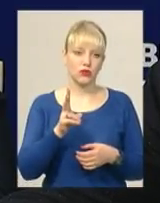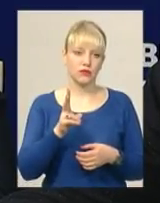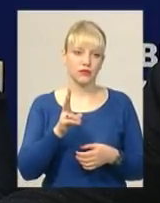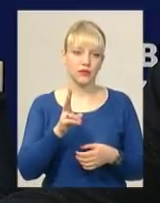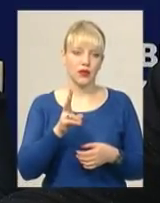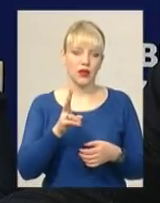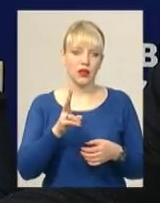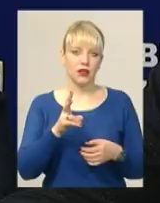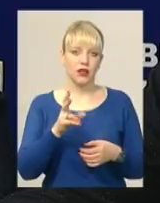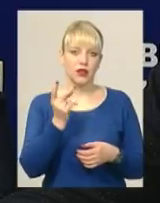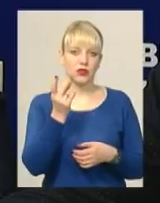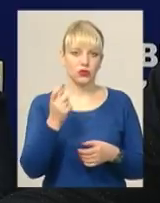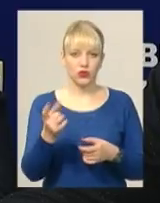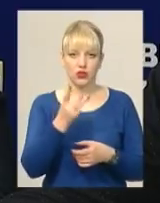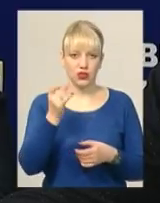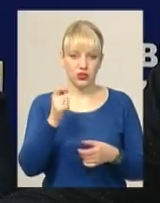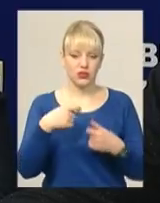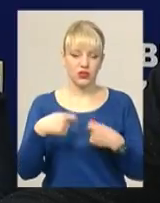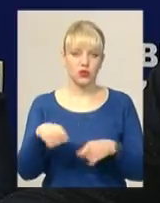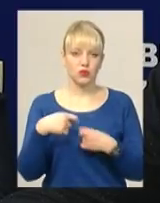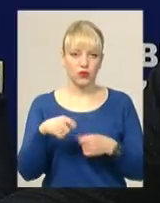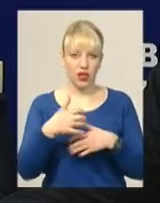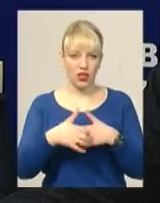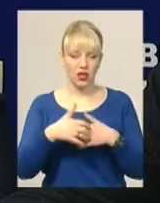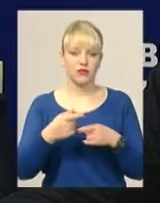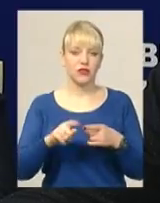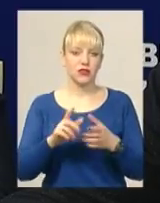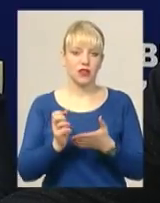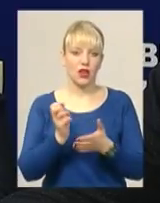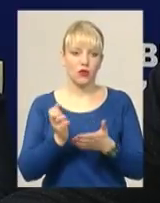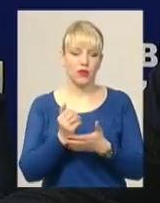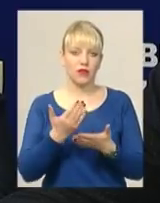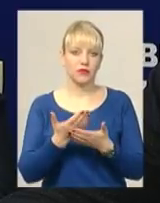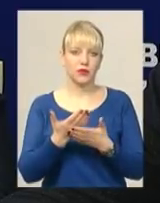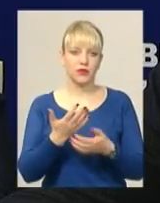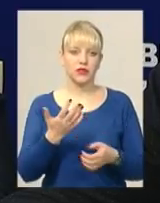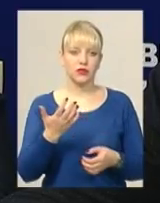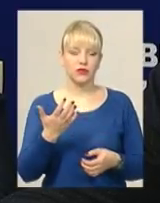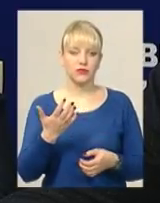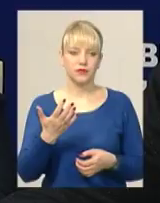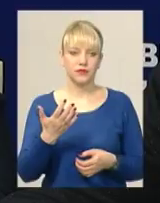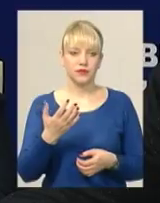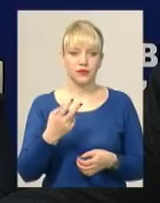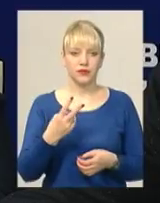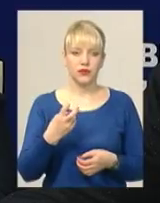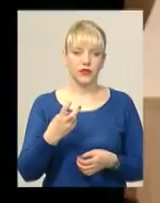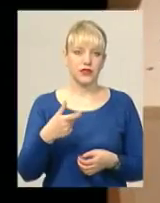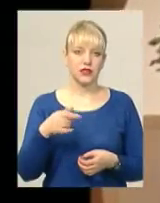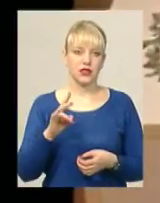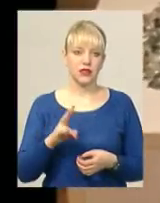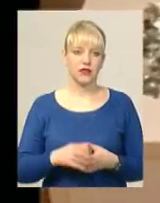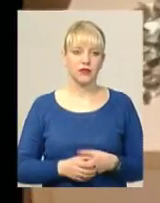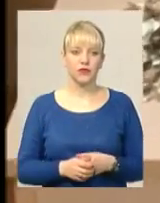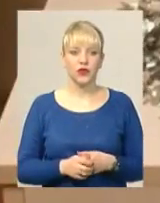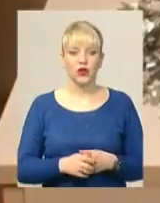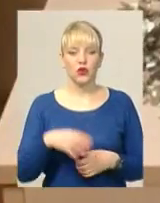перепродувала їх, також заробляла кошти десь приблизно в районі 200 гривень. У